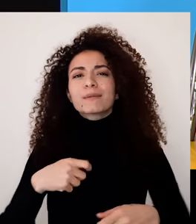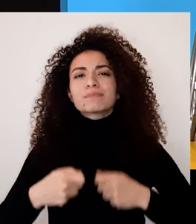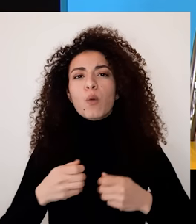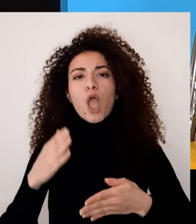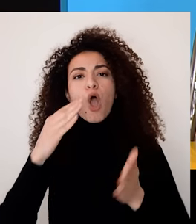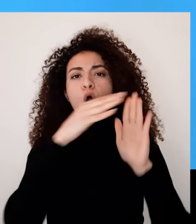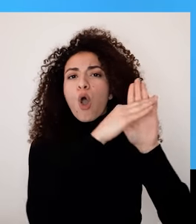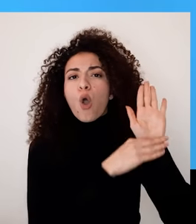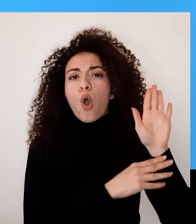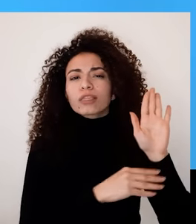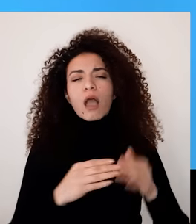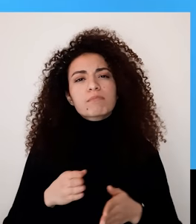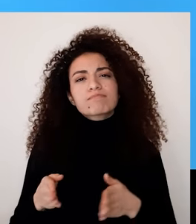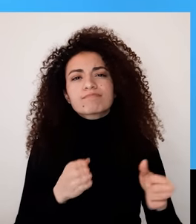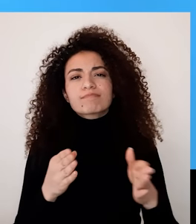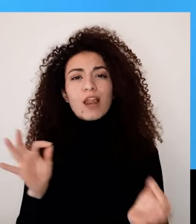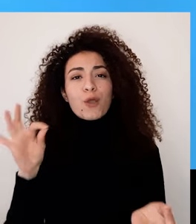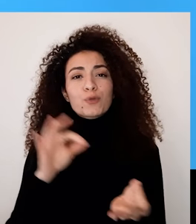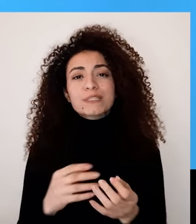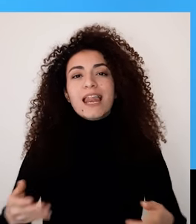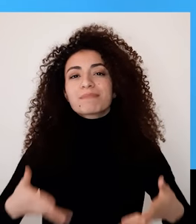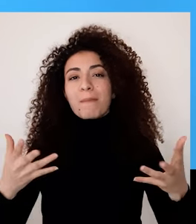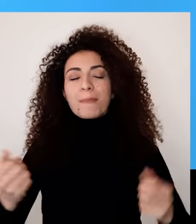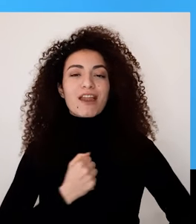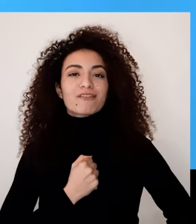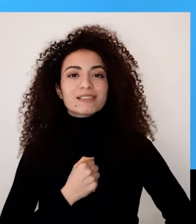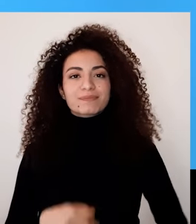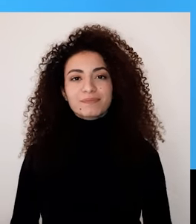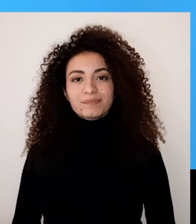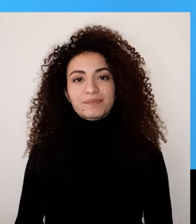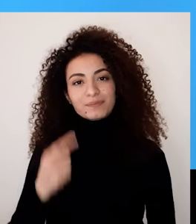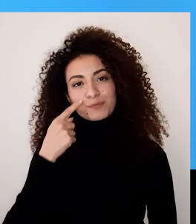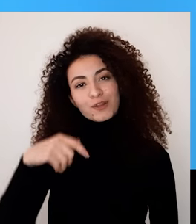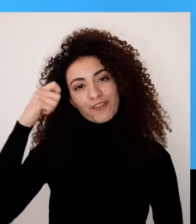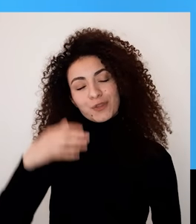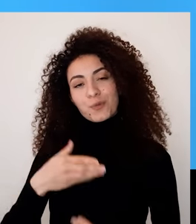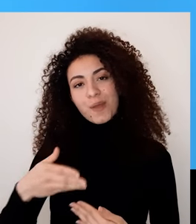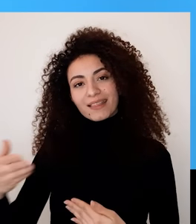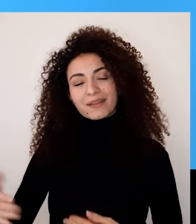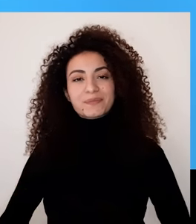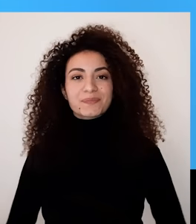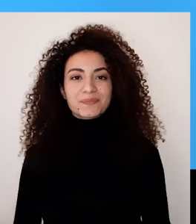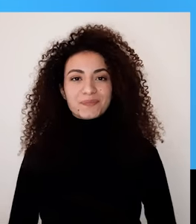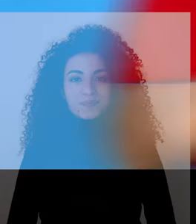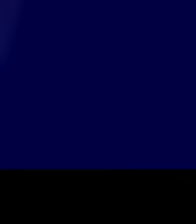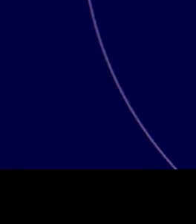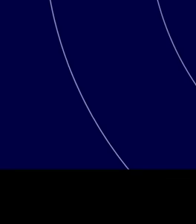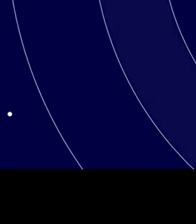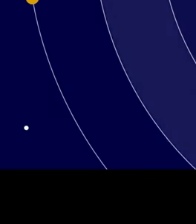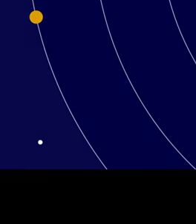السماح والقيمية كيف ممكن توضع خطة عملية لتنمية نفسك لقينا بالفقرة التالية لنكمل المسيرة